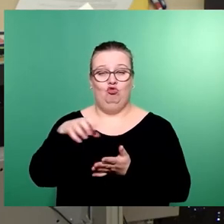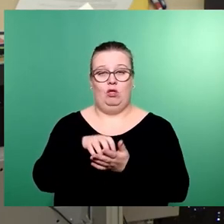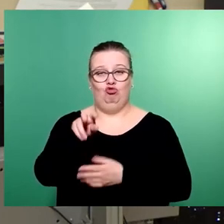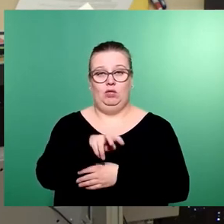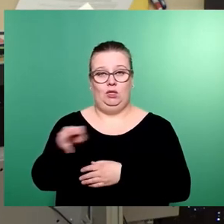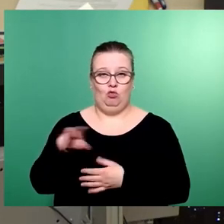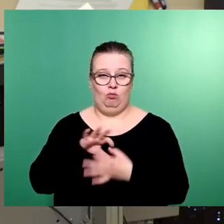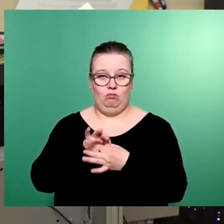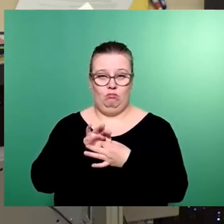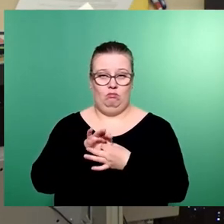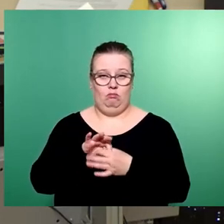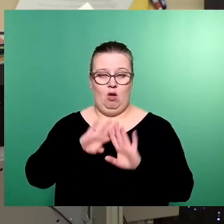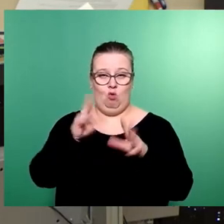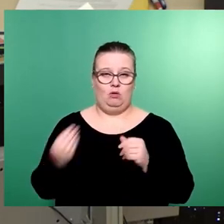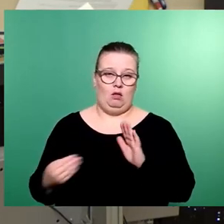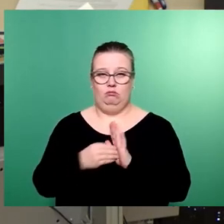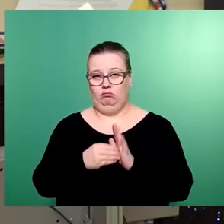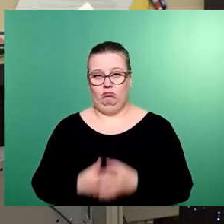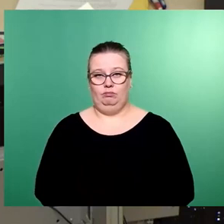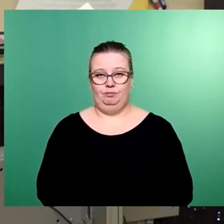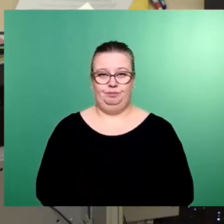im Haushalt eingestellt haben.